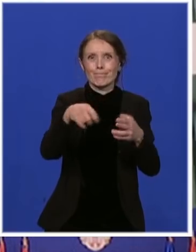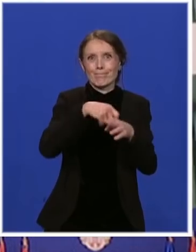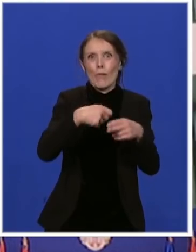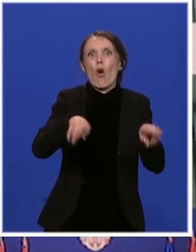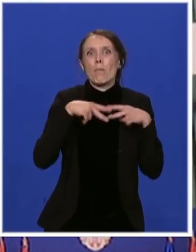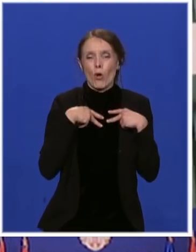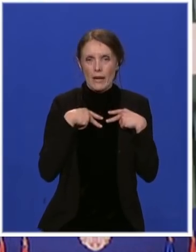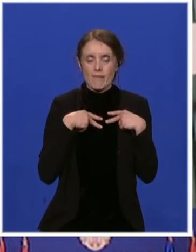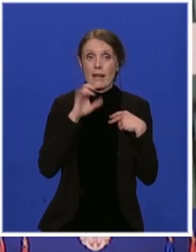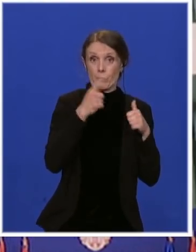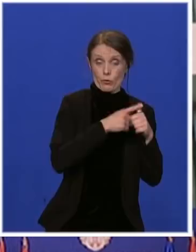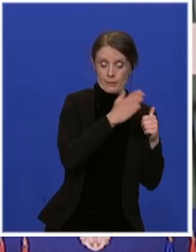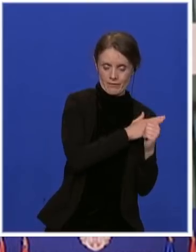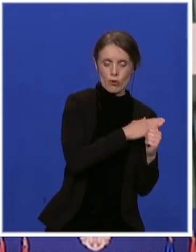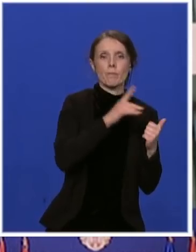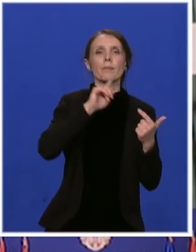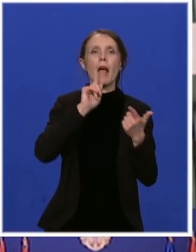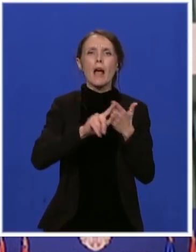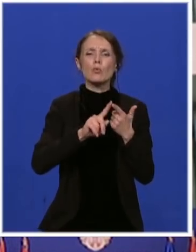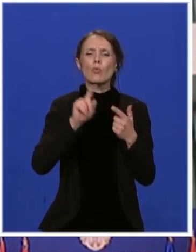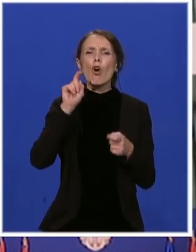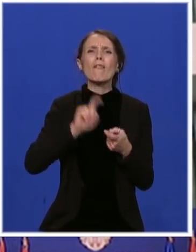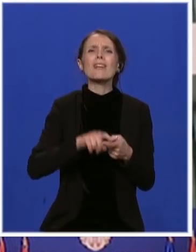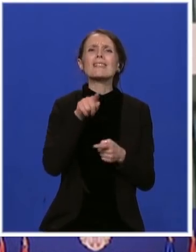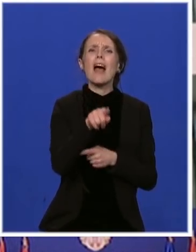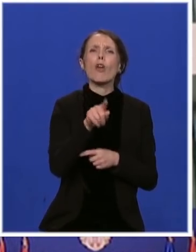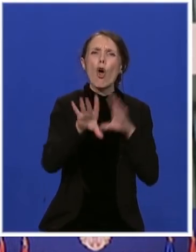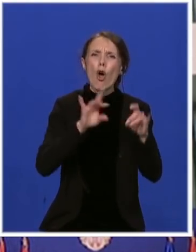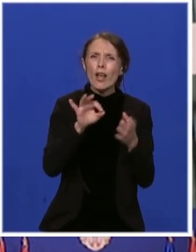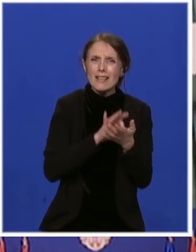vezano za izbore, jedan komisar